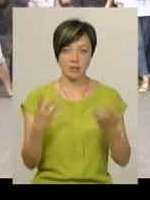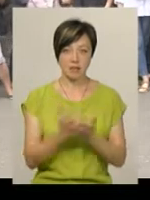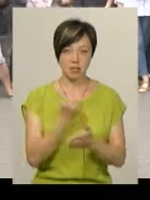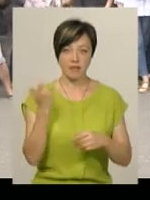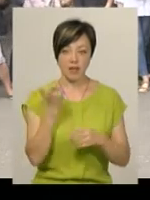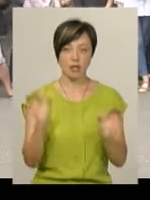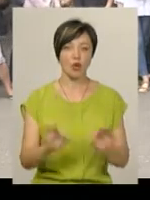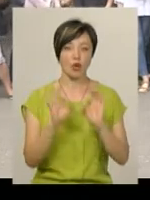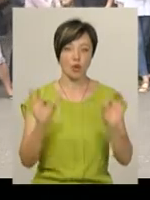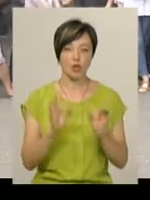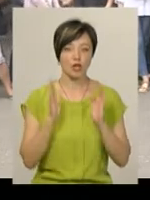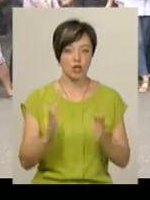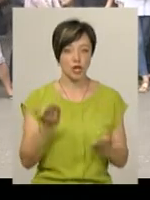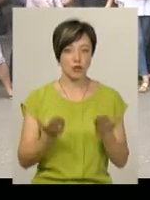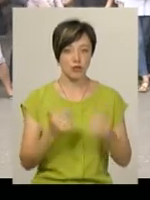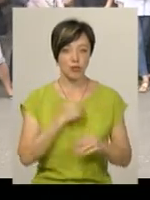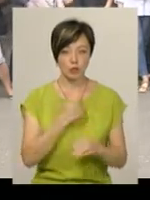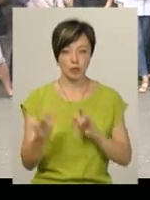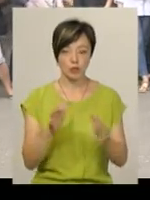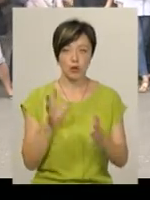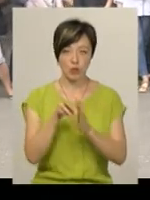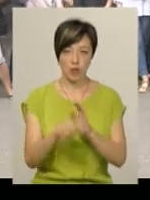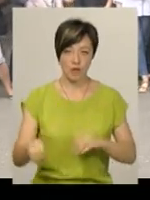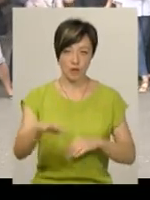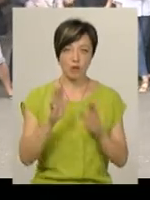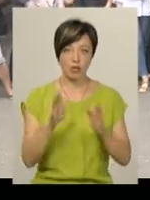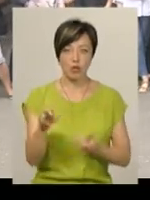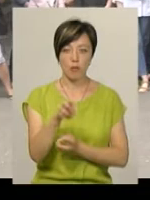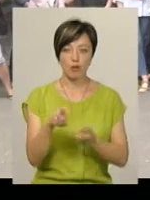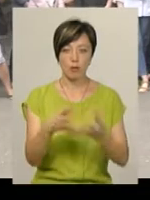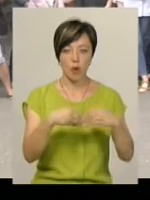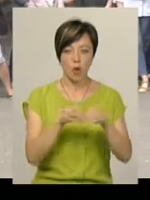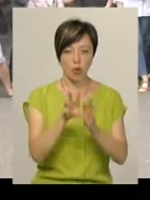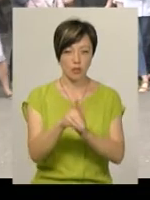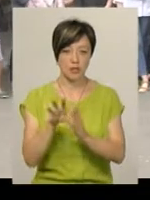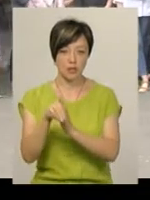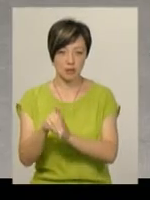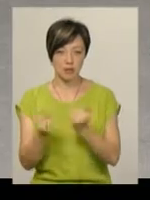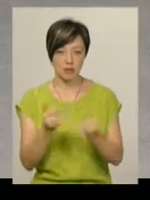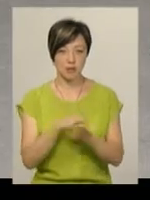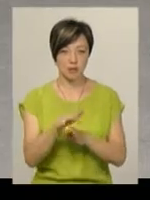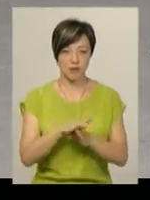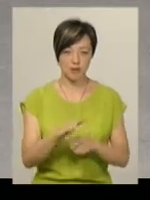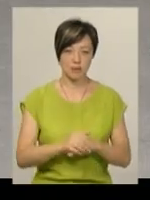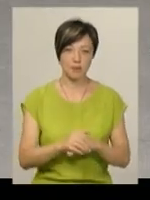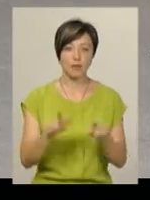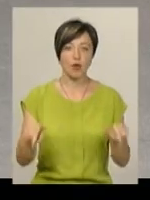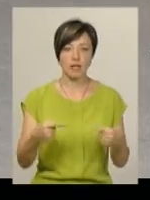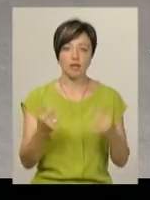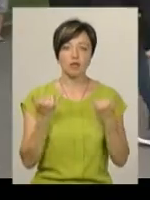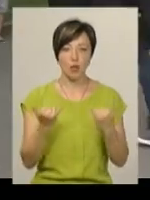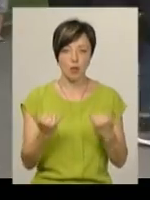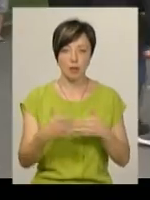власники. Ніколи. Лише, якщо ми хочемо рухатися до Європи, то лише пошуком родин, а у нас зараз це і відбувається. За словами організаторів,